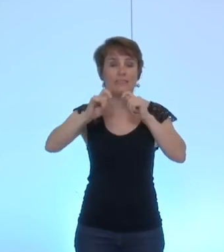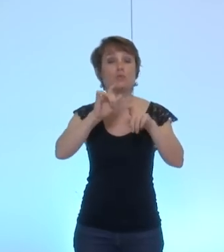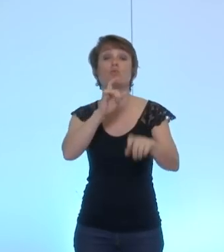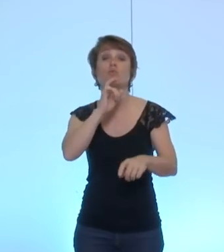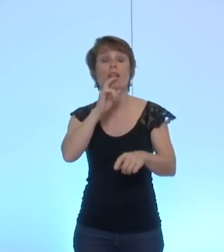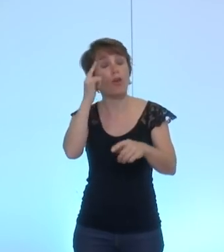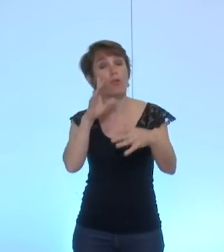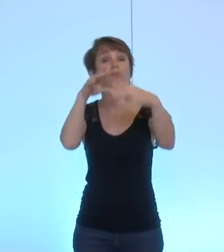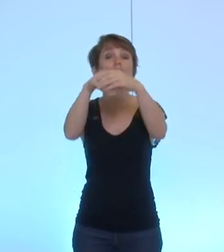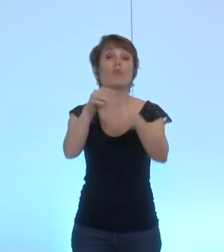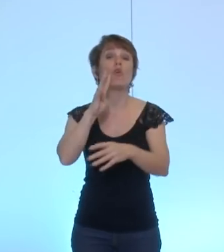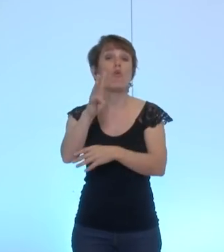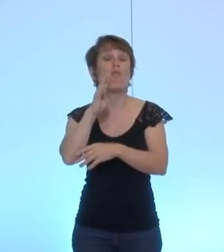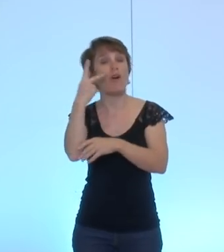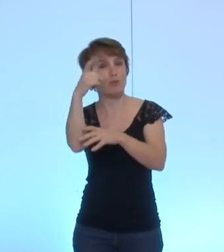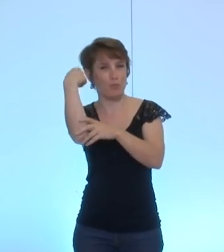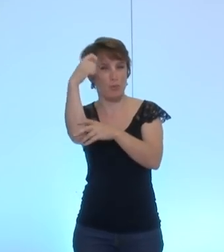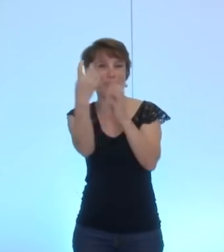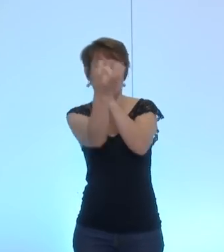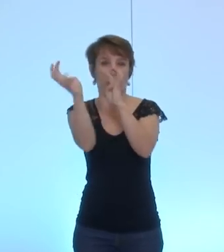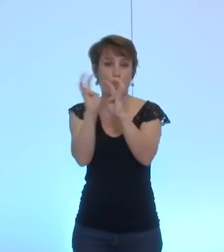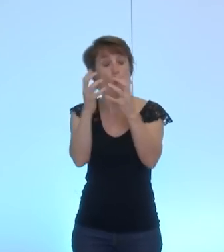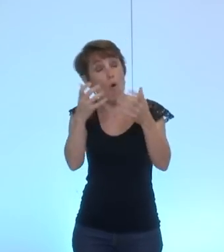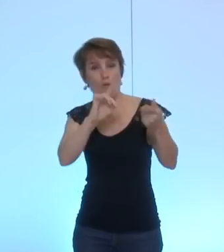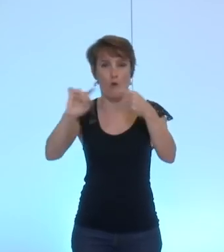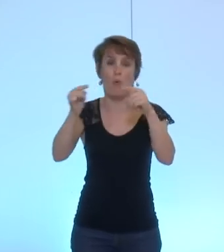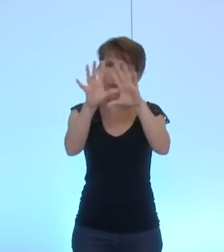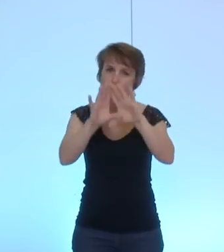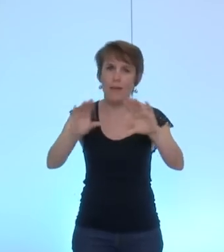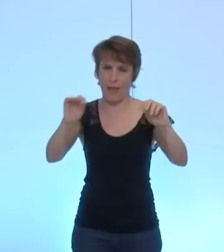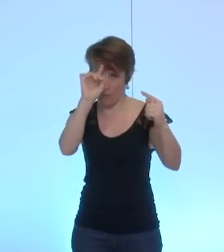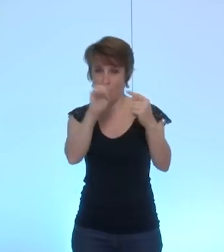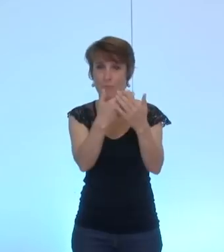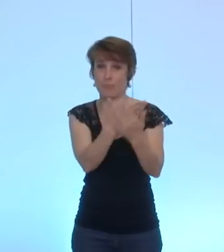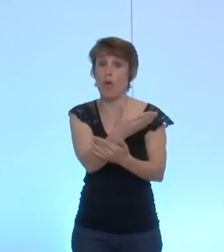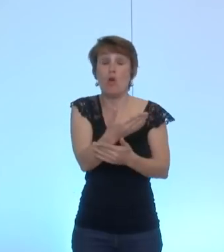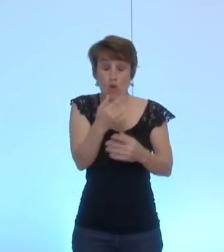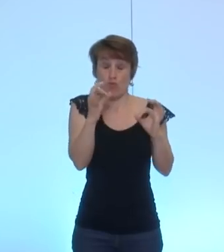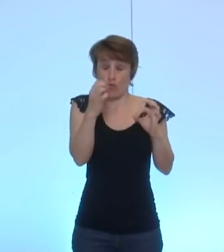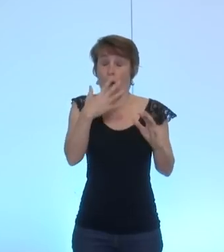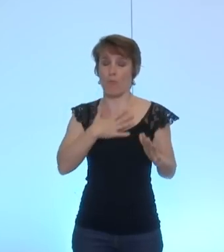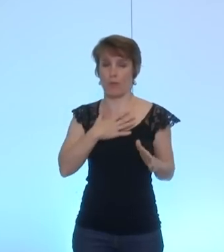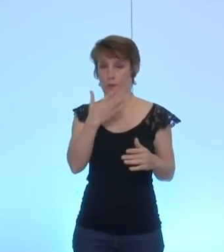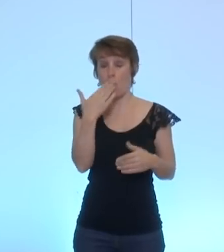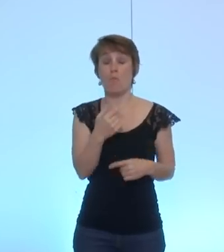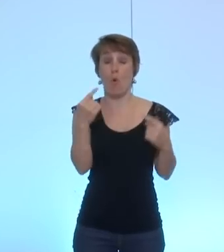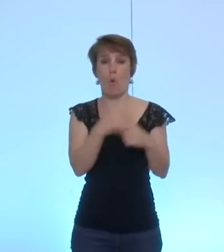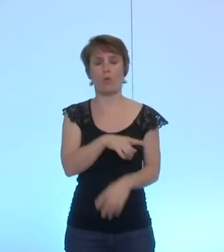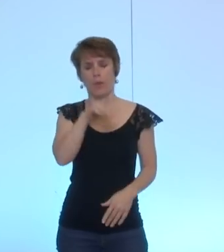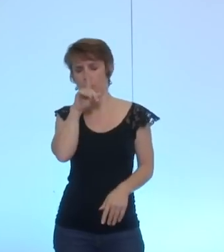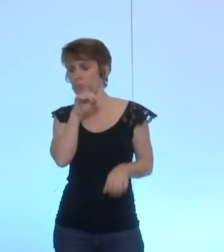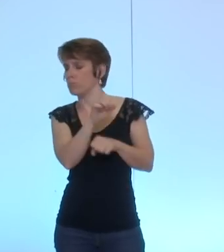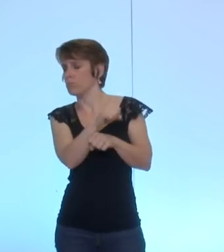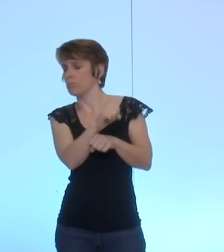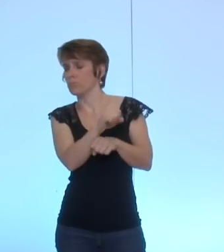c'est d'avoir un débat apaisé sur cette question. Nous avons intérêt, au contraire, à laisser passer les choses, à rester là, à entamer l'ordre du